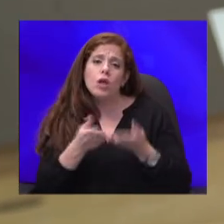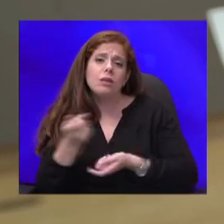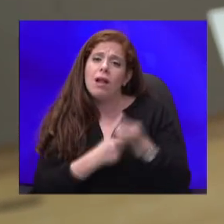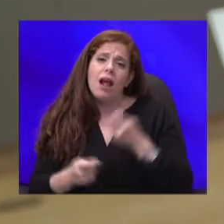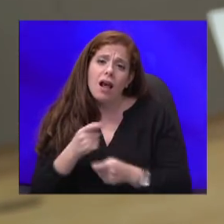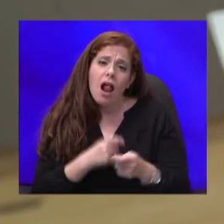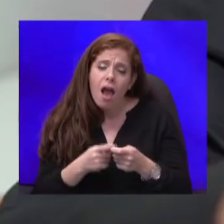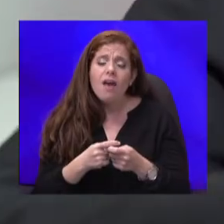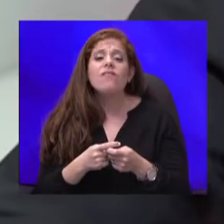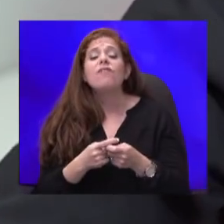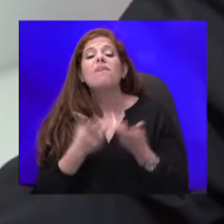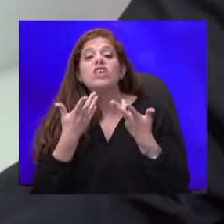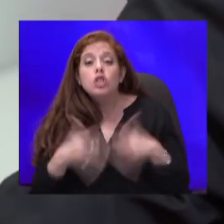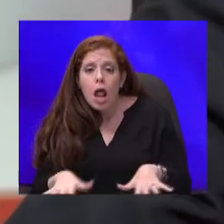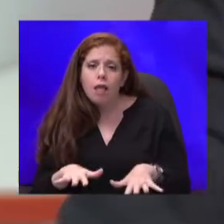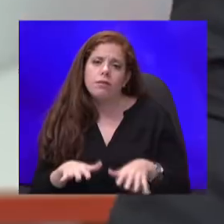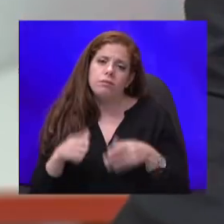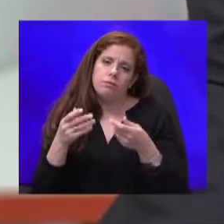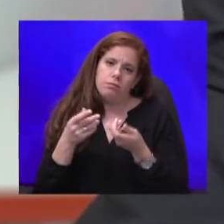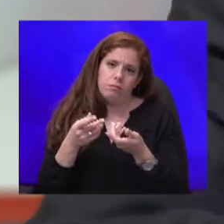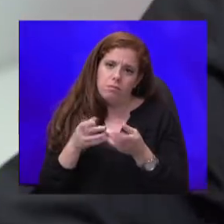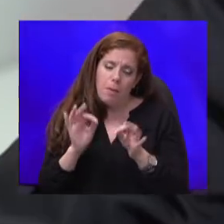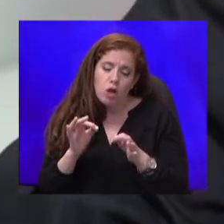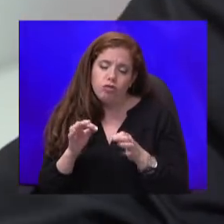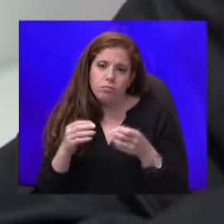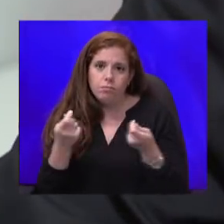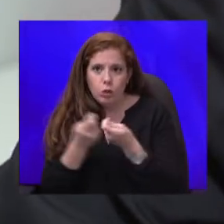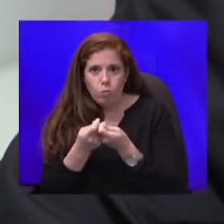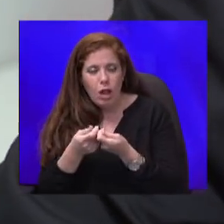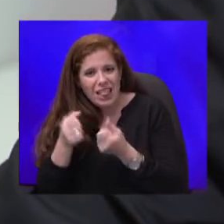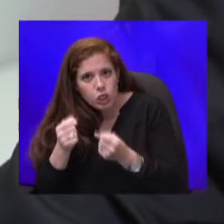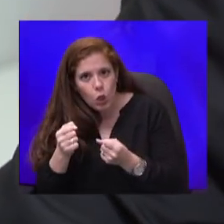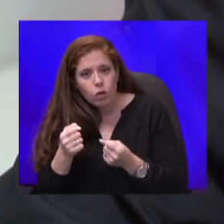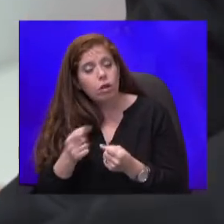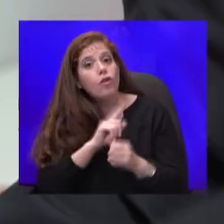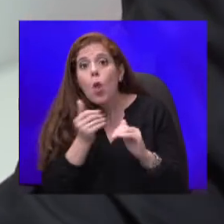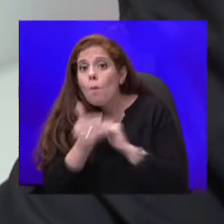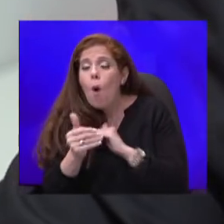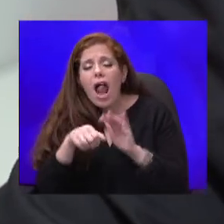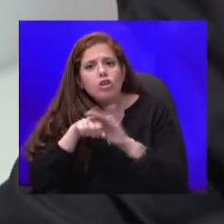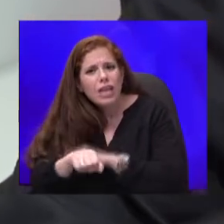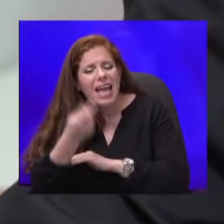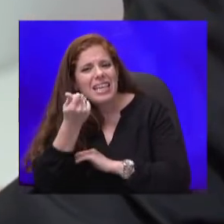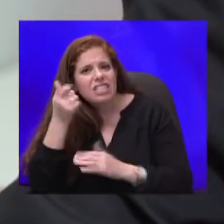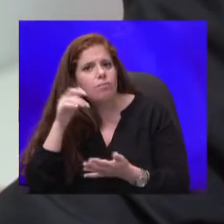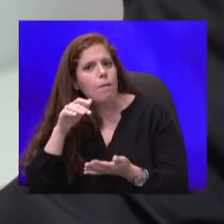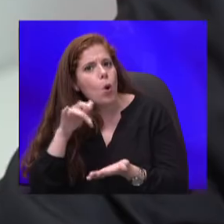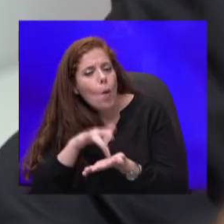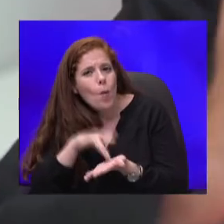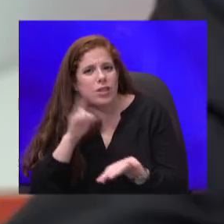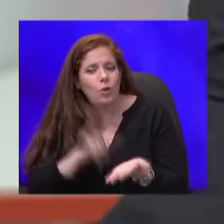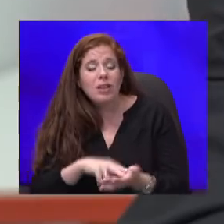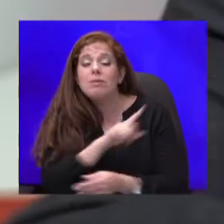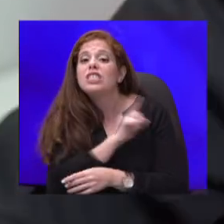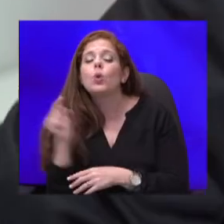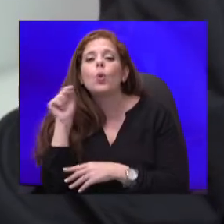בתחום של הנחת התשתיות. עוד לא מוכר לעשות את זה, עוד לא מוכר להשקיע את הכסף הזה במקומות הנכונים. אסור לנו להגיע ליום הזה שבו